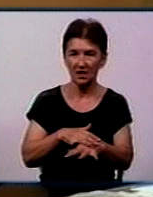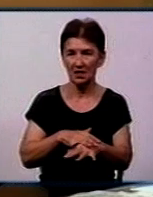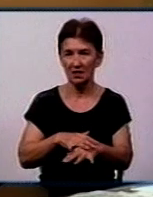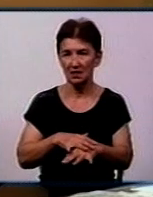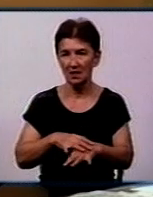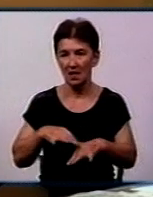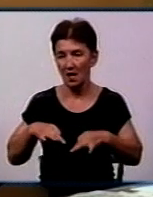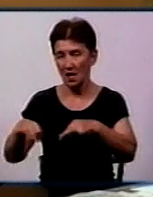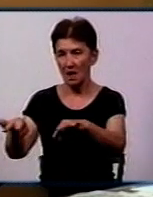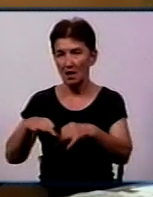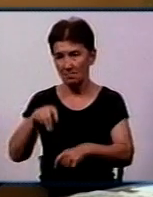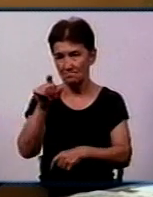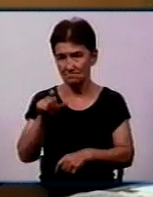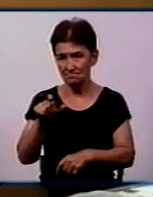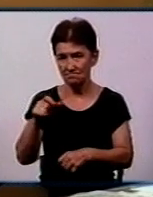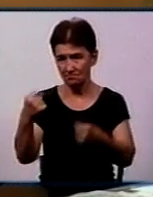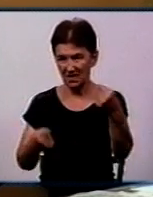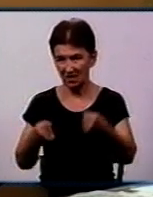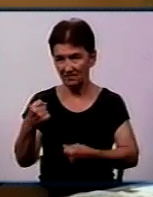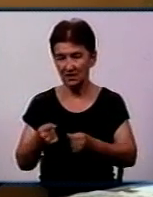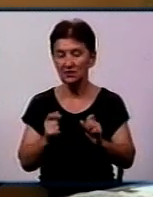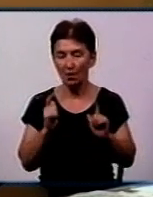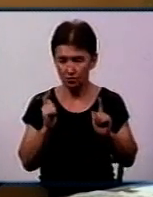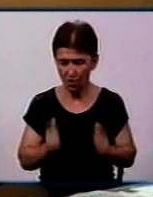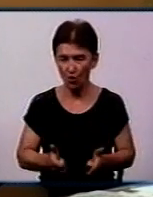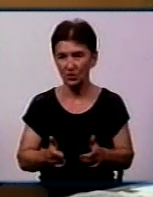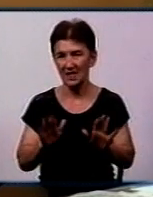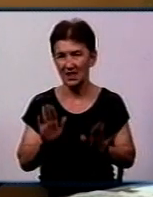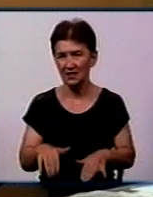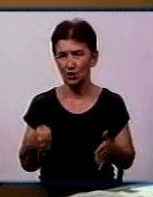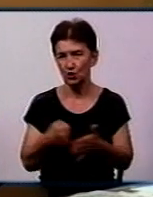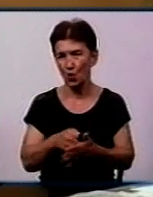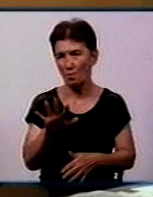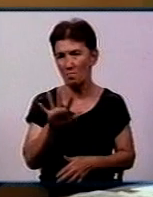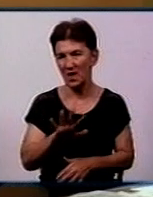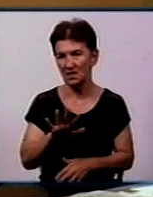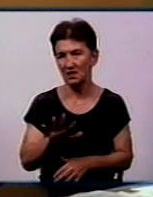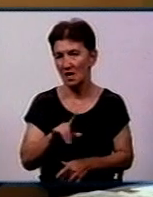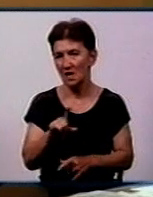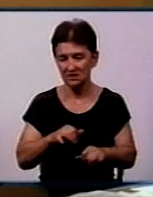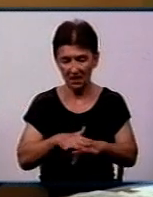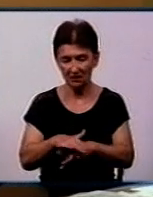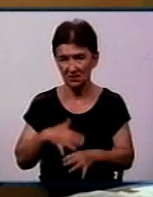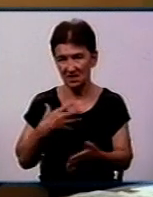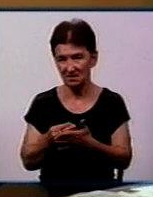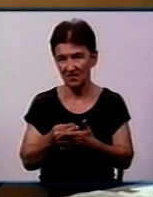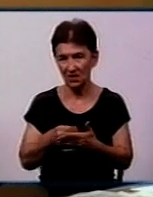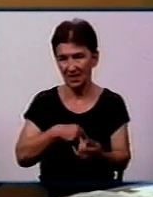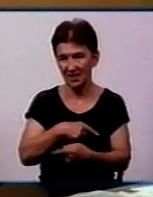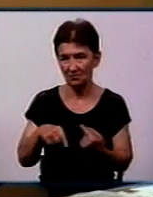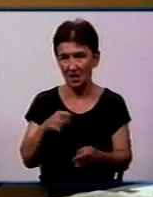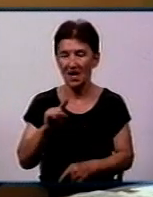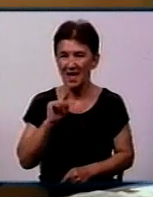основні, які звертались, погодились на зменшення цього тарифу до 5 гривень за рахунок своєї рентабельності. Тобто